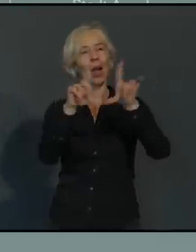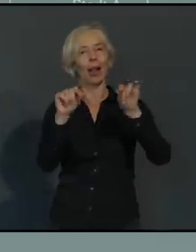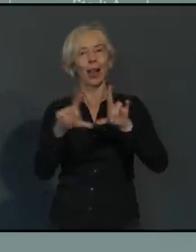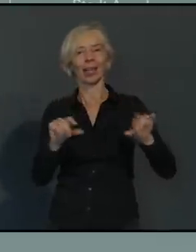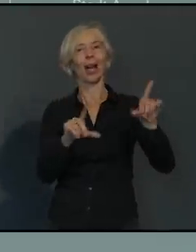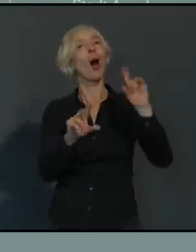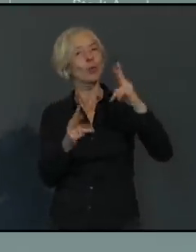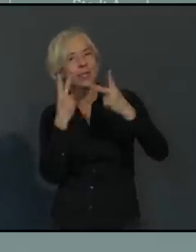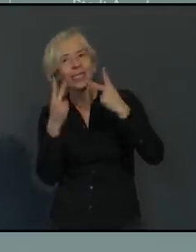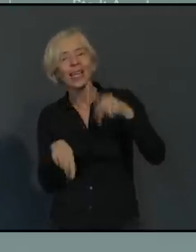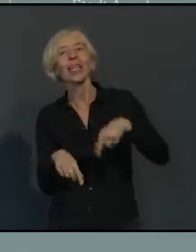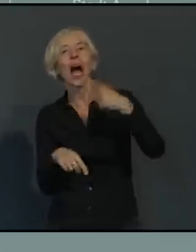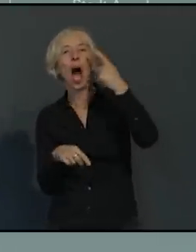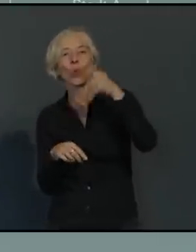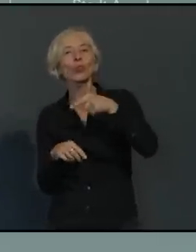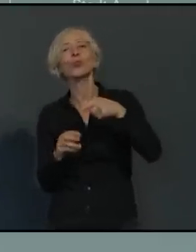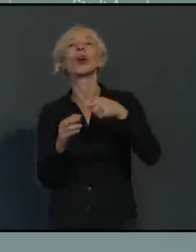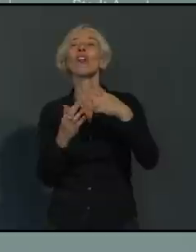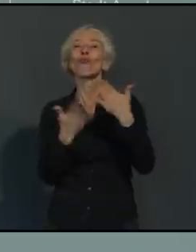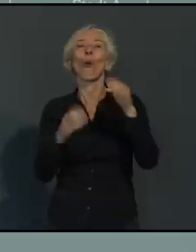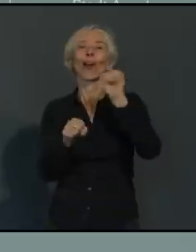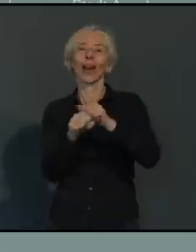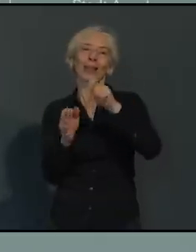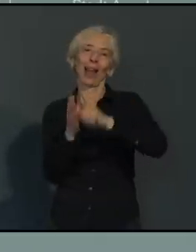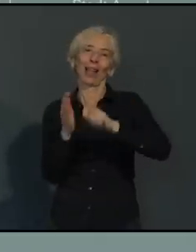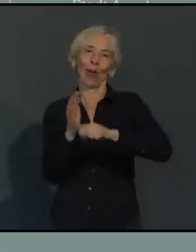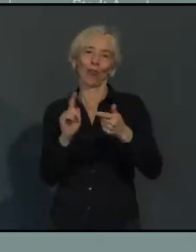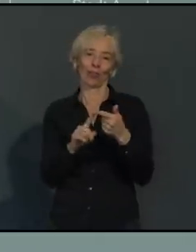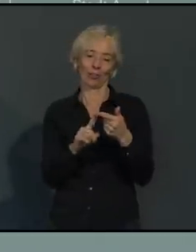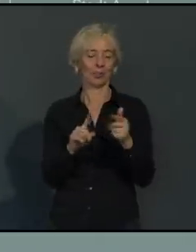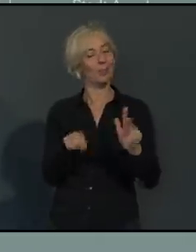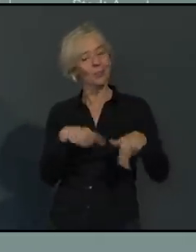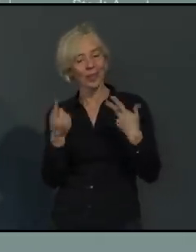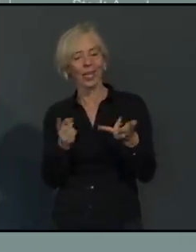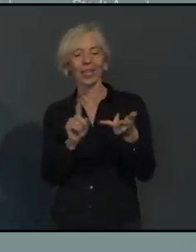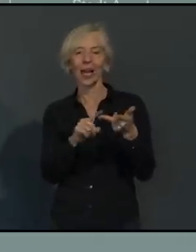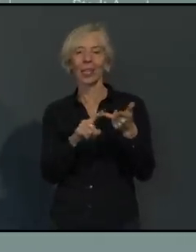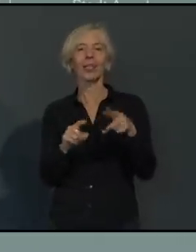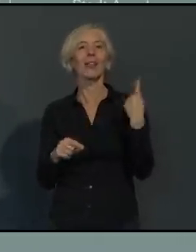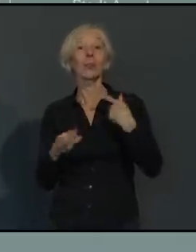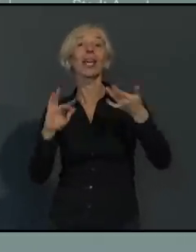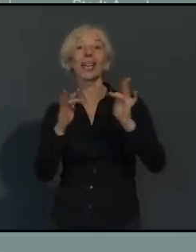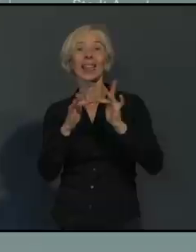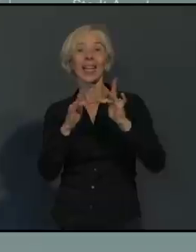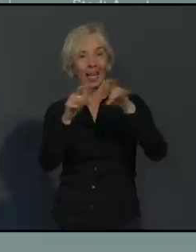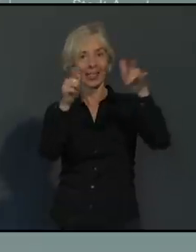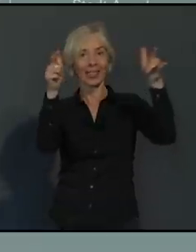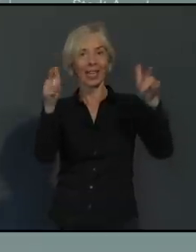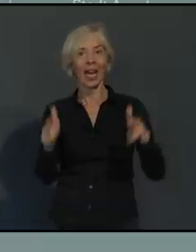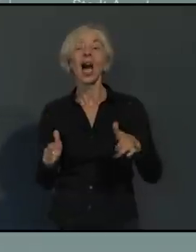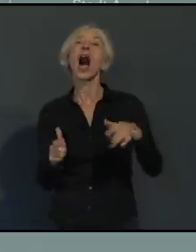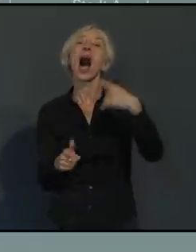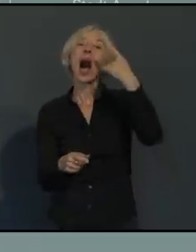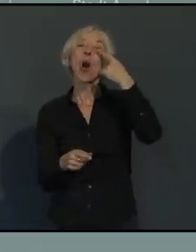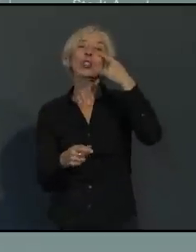Das führt natürlich auch zu unserem Portal augsburgcity.de. Dort sind 572 Augsburger Unternehmen